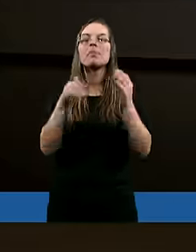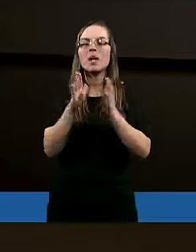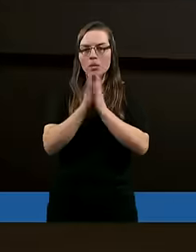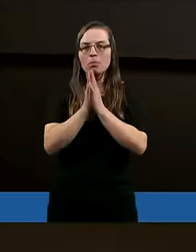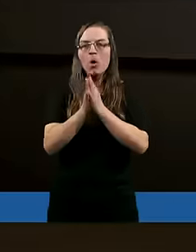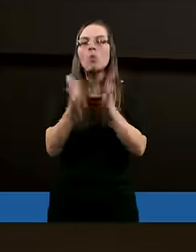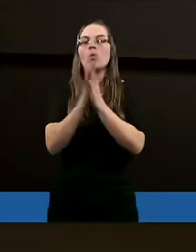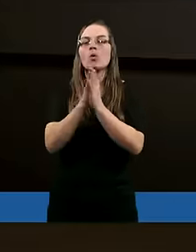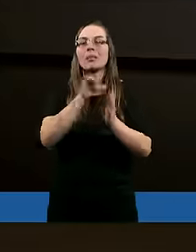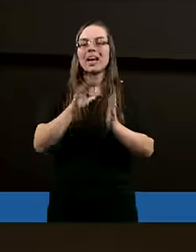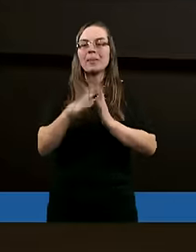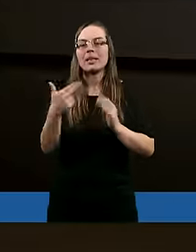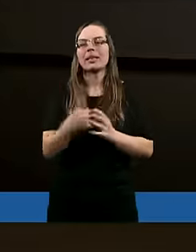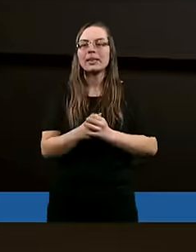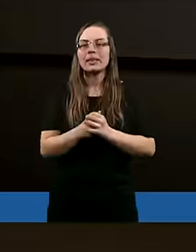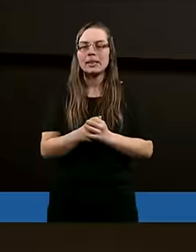Amen. Pomódźmy się.